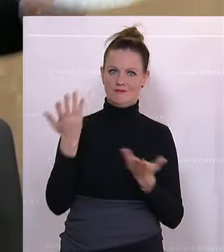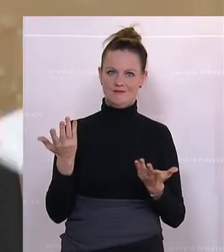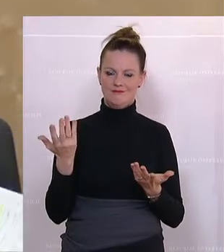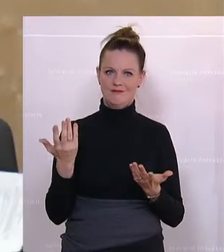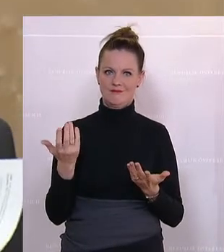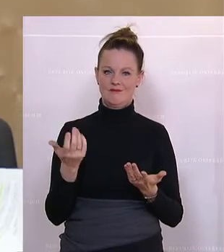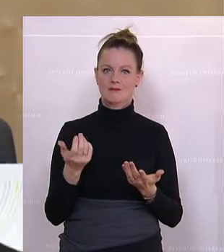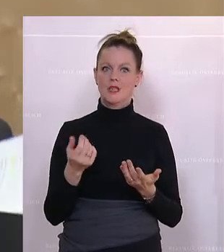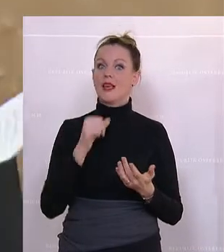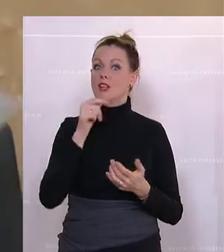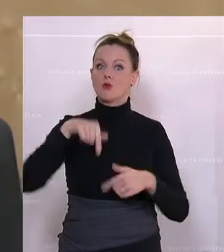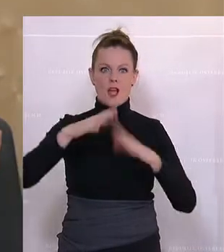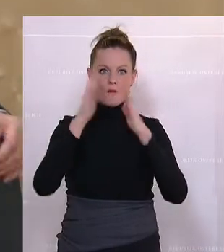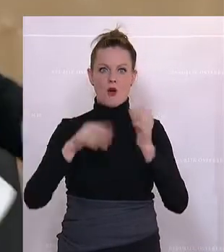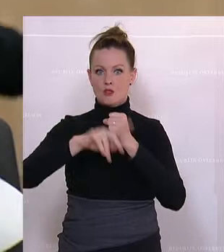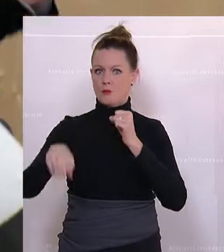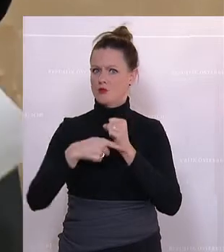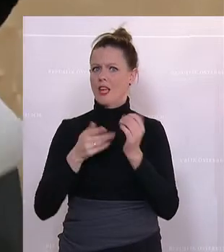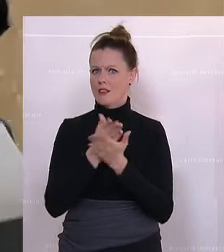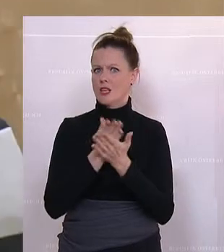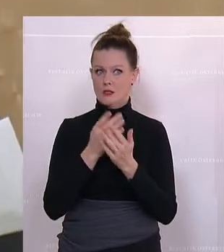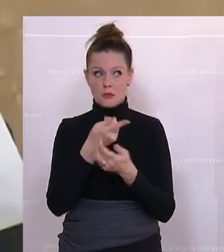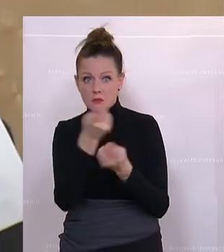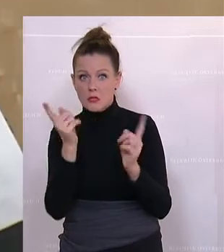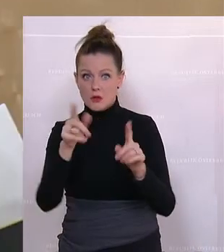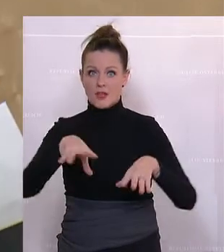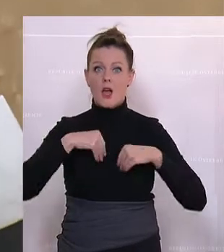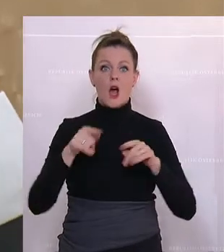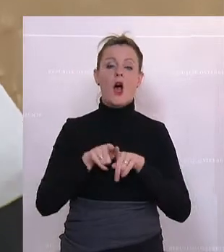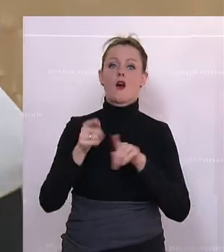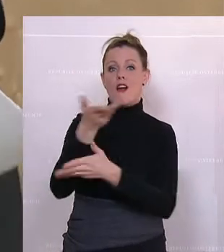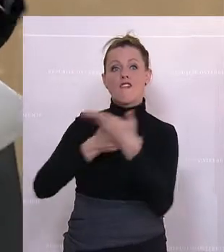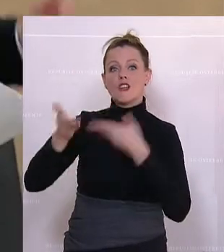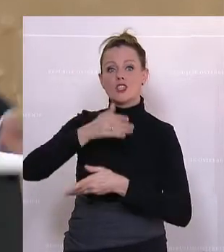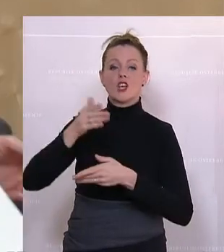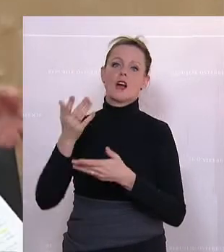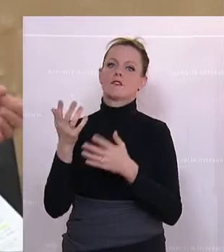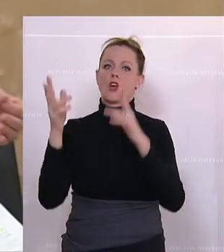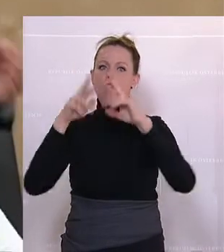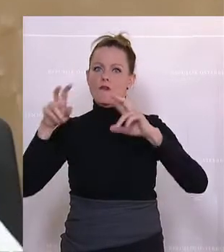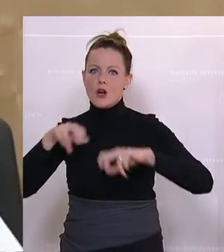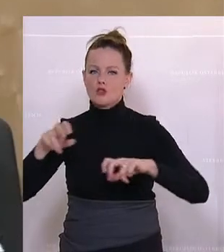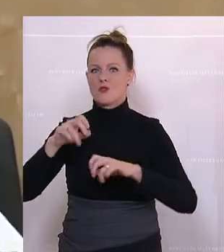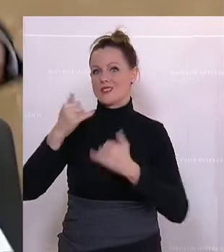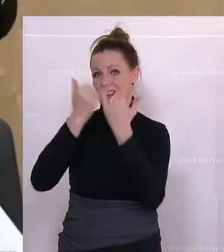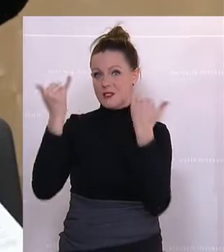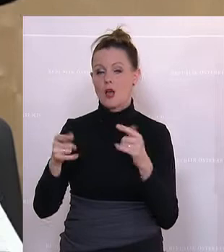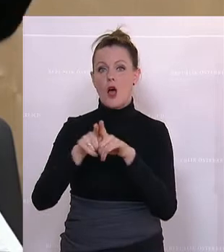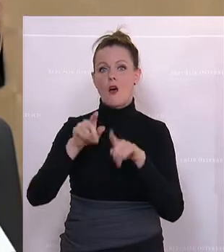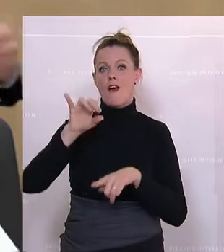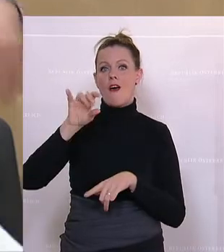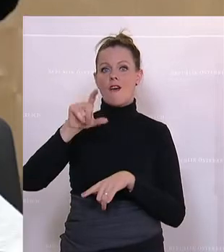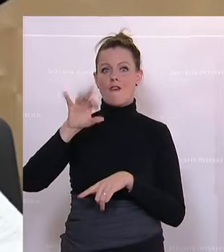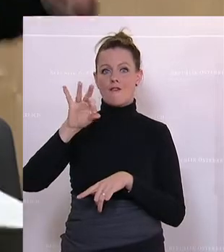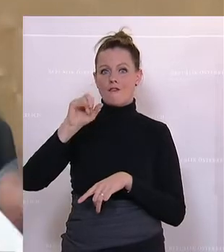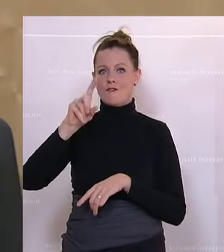nur der Budgetdienst des Hauses, den sollten Sie ja akzeptieren, das haben auch die Wirtschaftsforschungsinstitute anerkannt, der Fiskalrat, und, und, und. Also gehen Sie da nicht